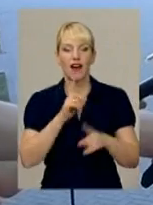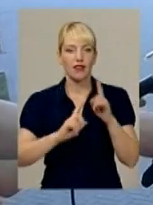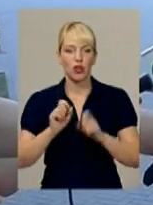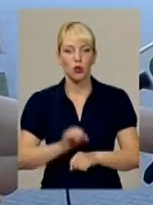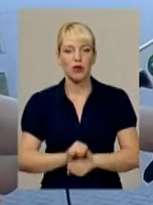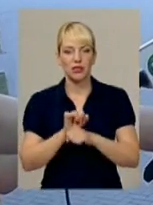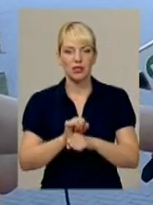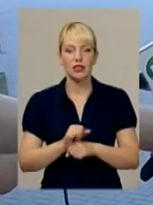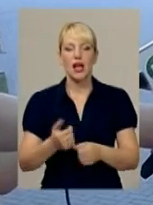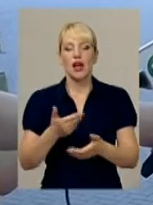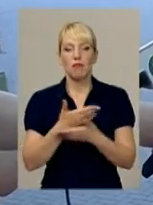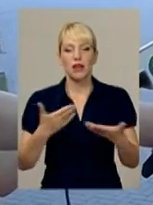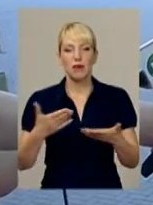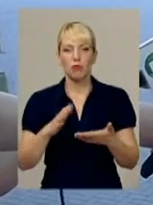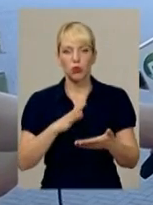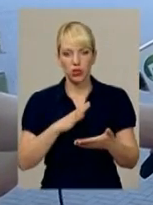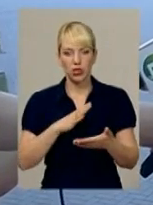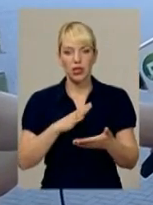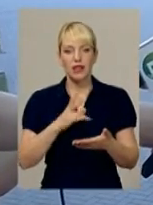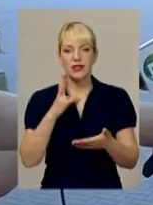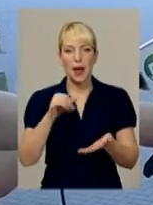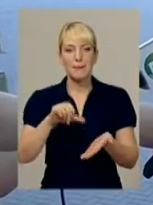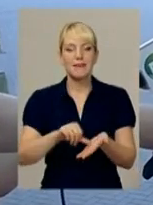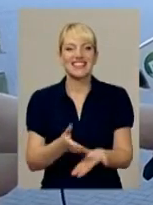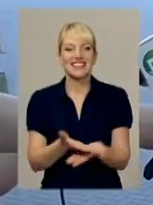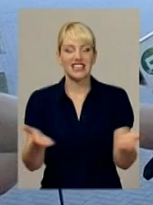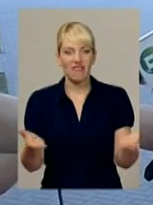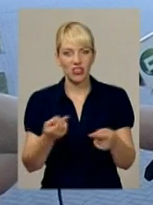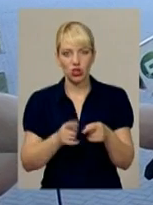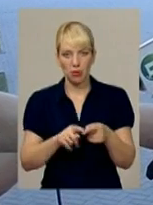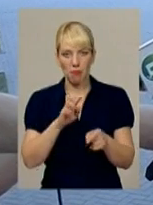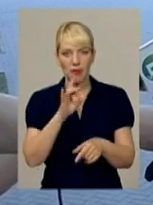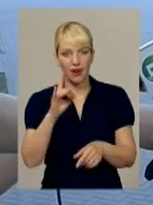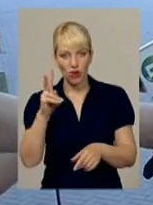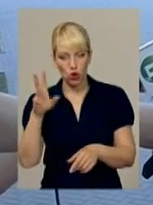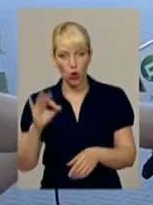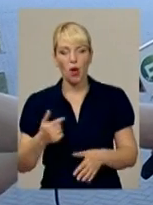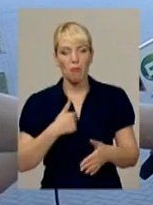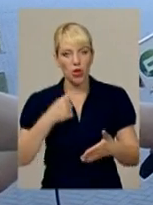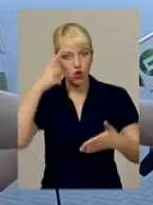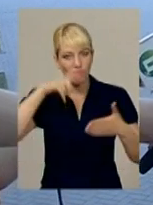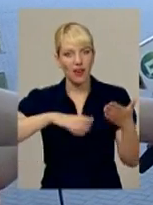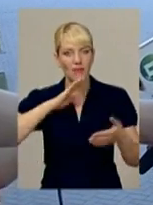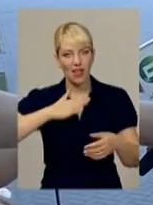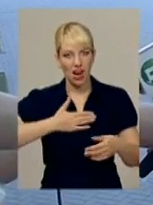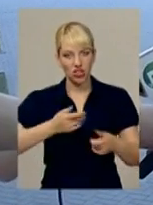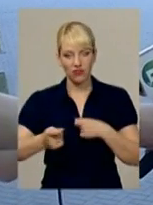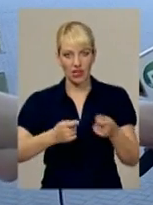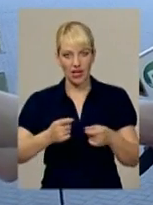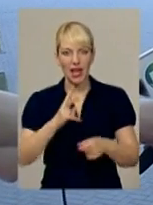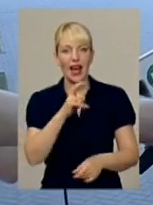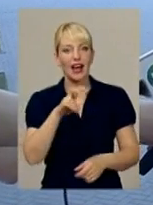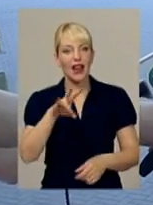Ми були на представленні прана Братка, чергове ми, напевне, довіримося дещо нашій владі. Пан Калініченко пообіцяв нам, що